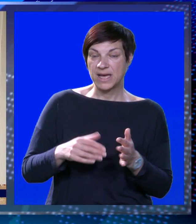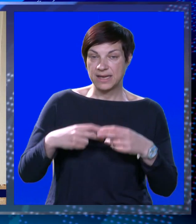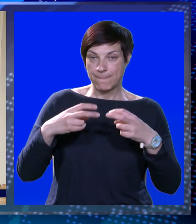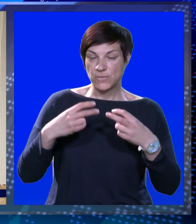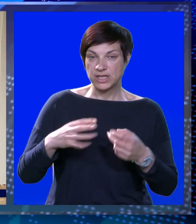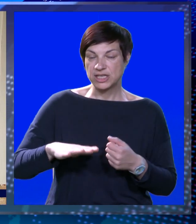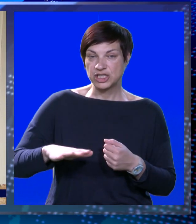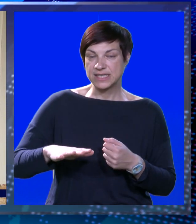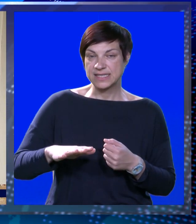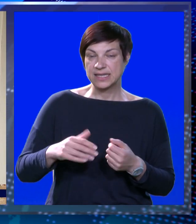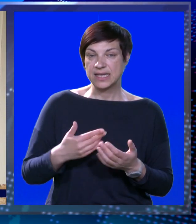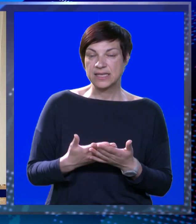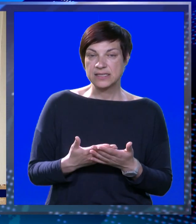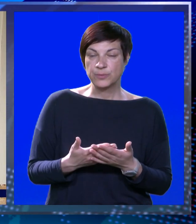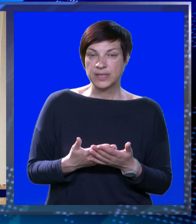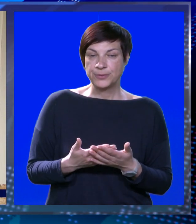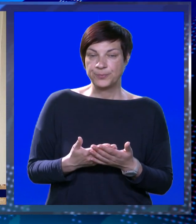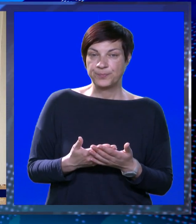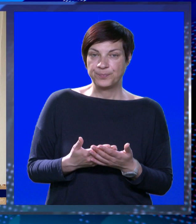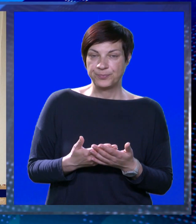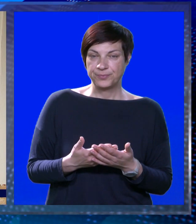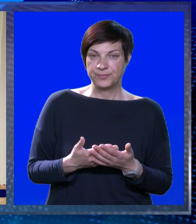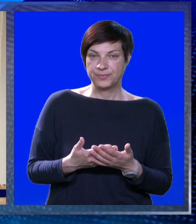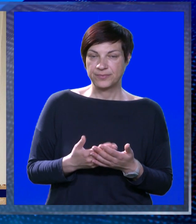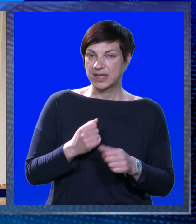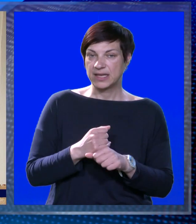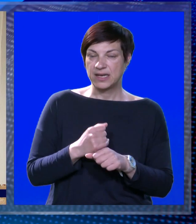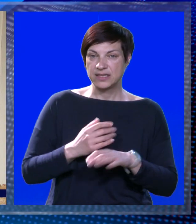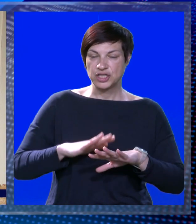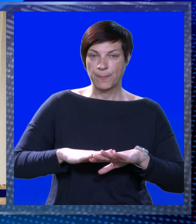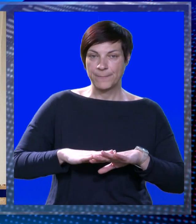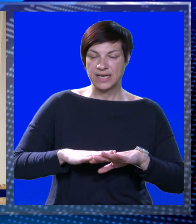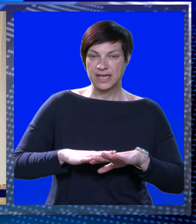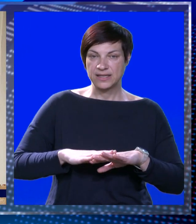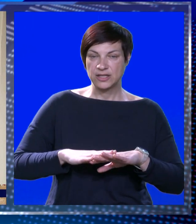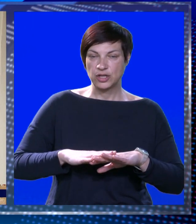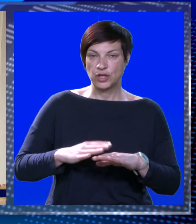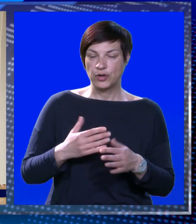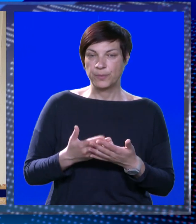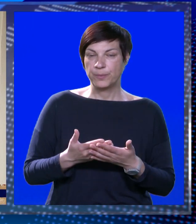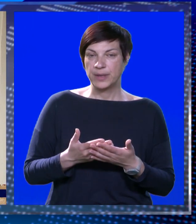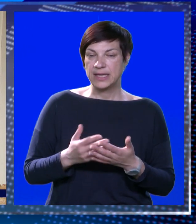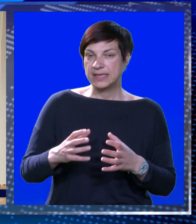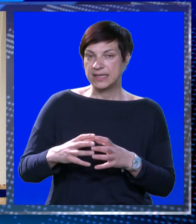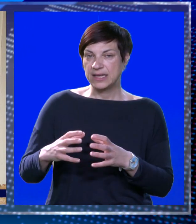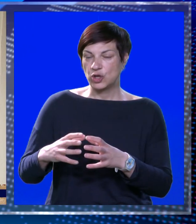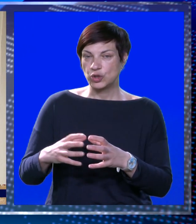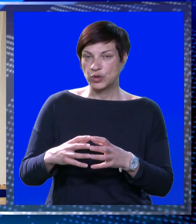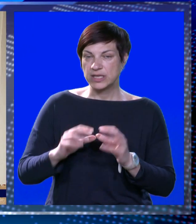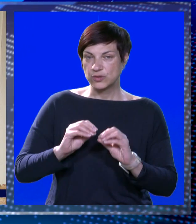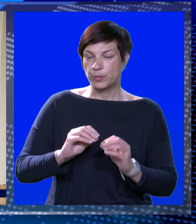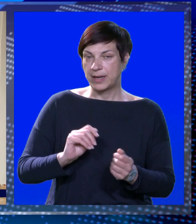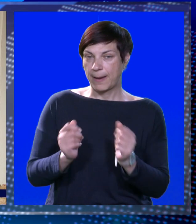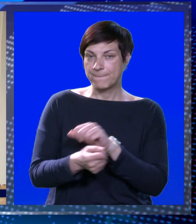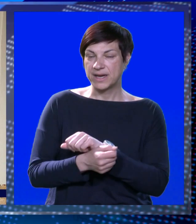potražnje za djecom vrtićkog uzrasta, onda ćemo raditi na tome da takve te odgojne skupine